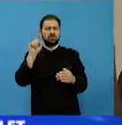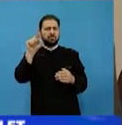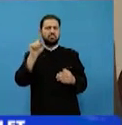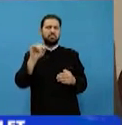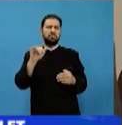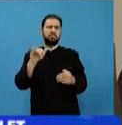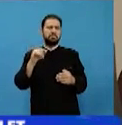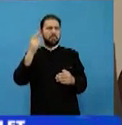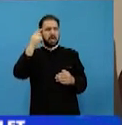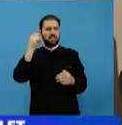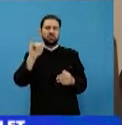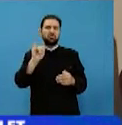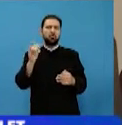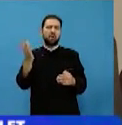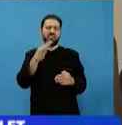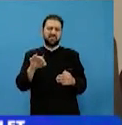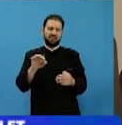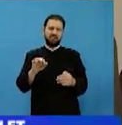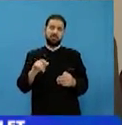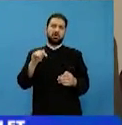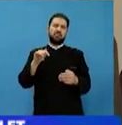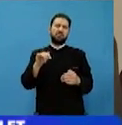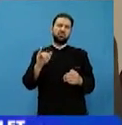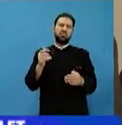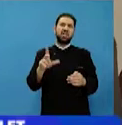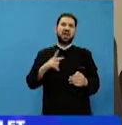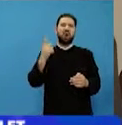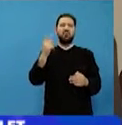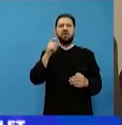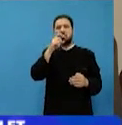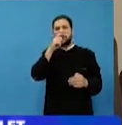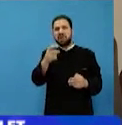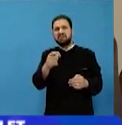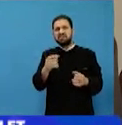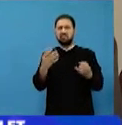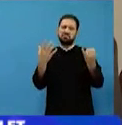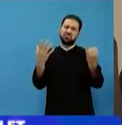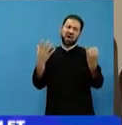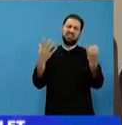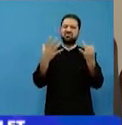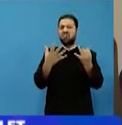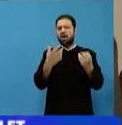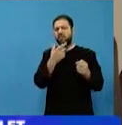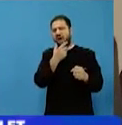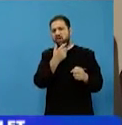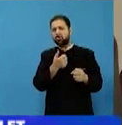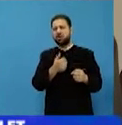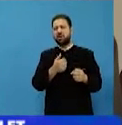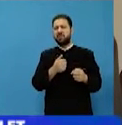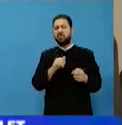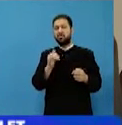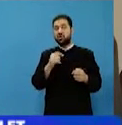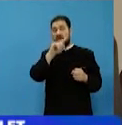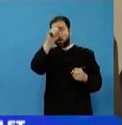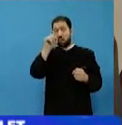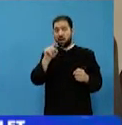spune cine o mai fii. Și se ridică și la poartă era un băiețel de vreo șase șapte anișori. Și